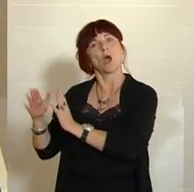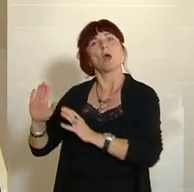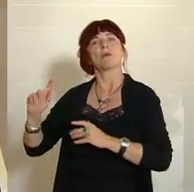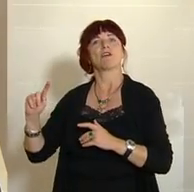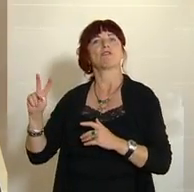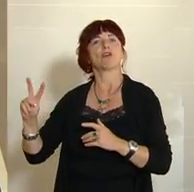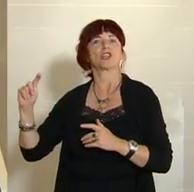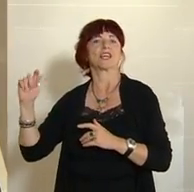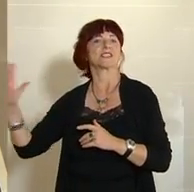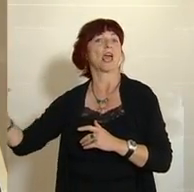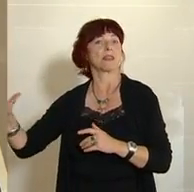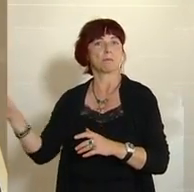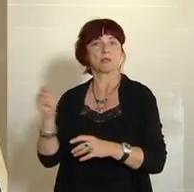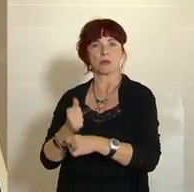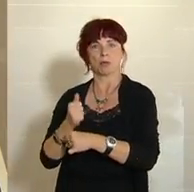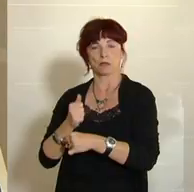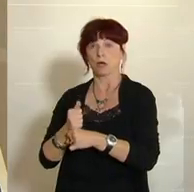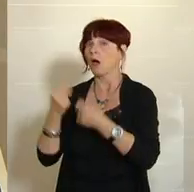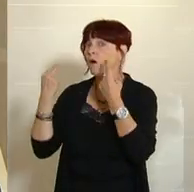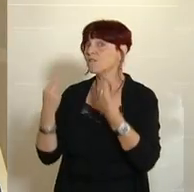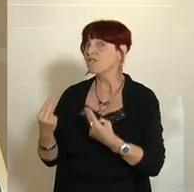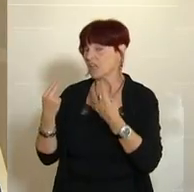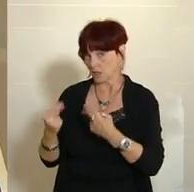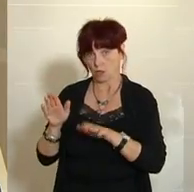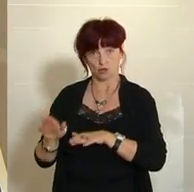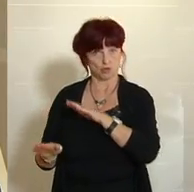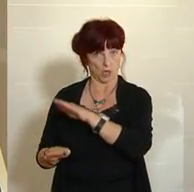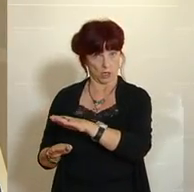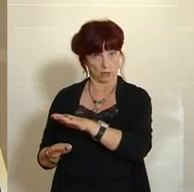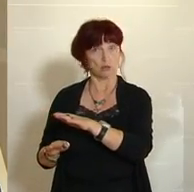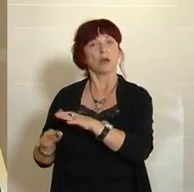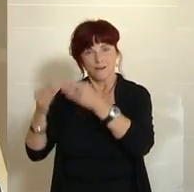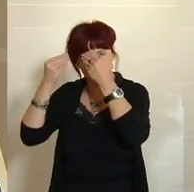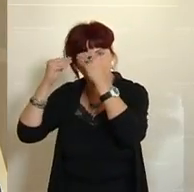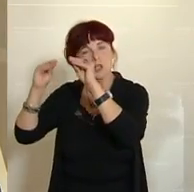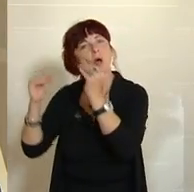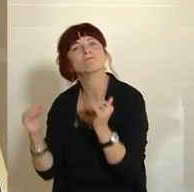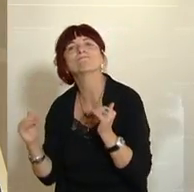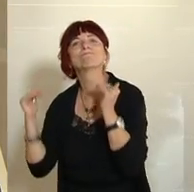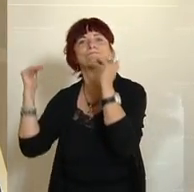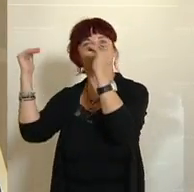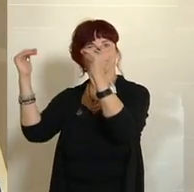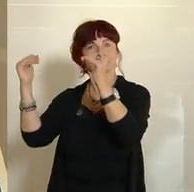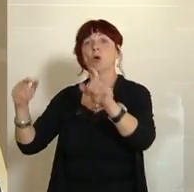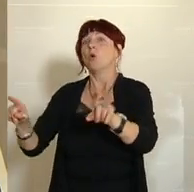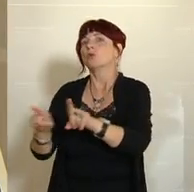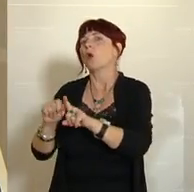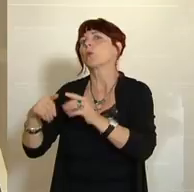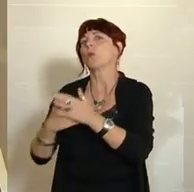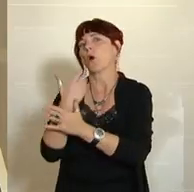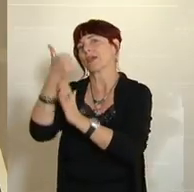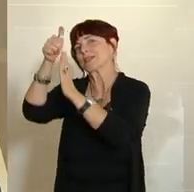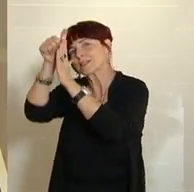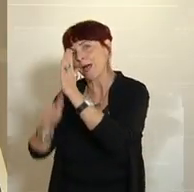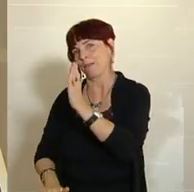wichtiger Schritt, um die personelle Integrität und die Vertrauenswürdigkeit auf ein neues Level zu heben und neue Standards zu setzen, die